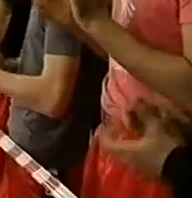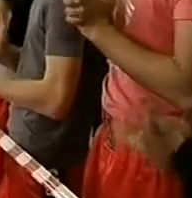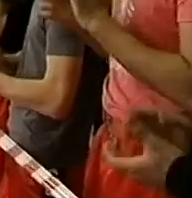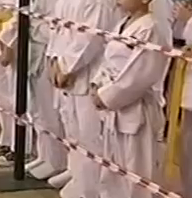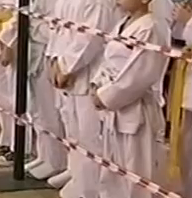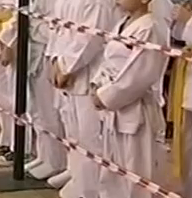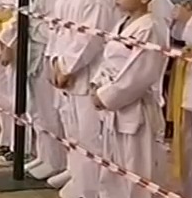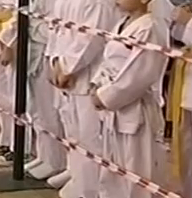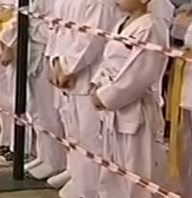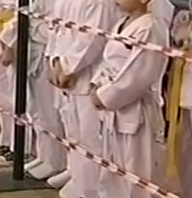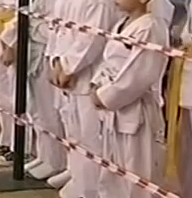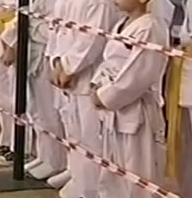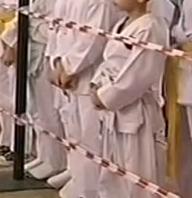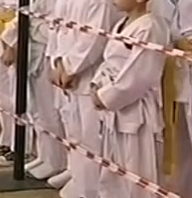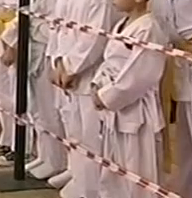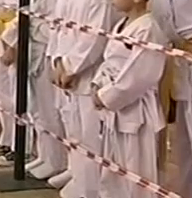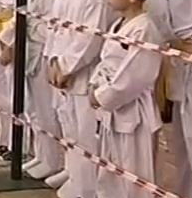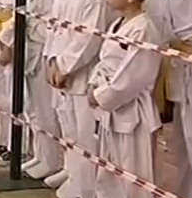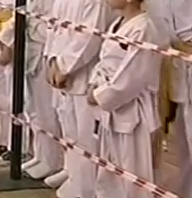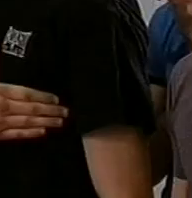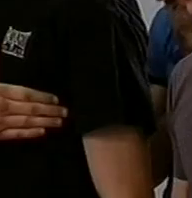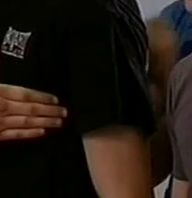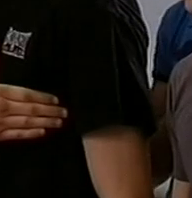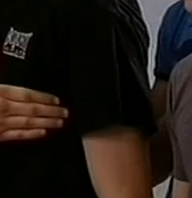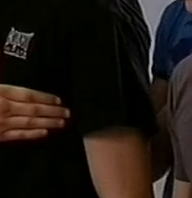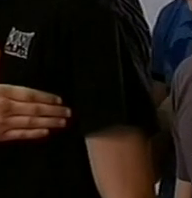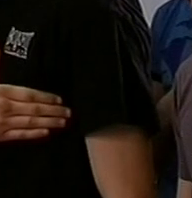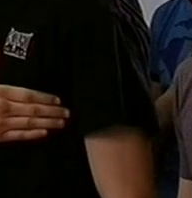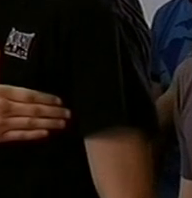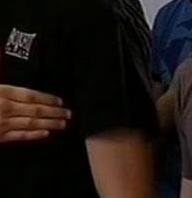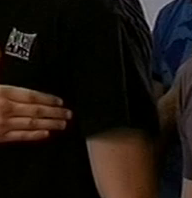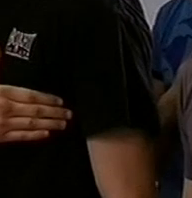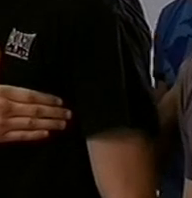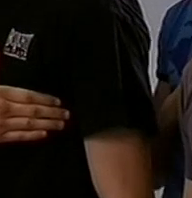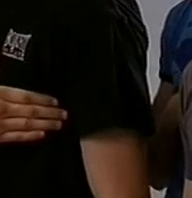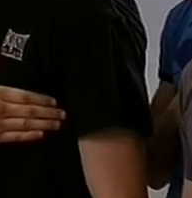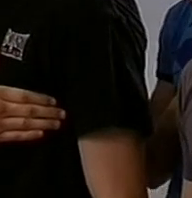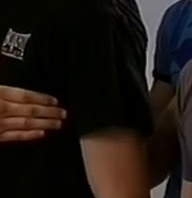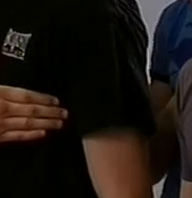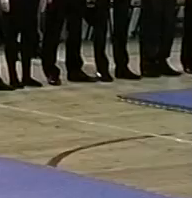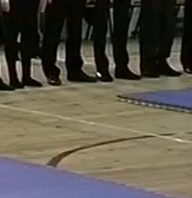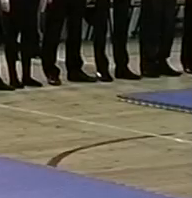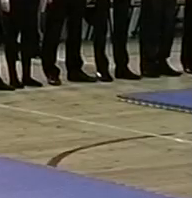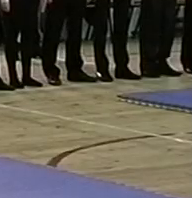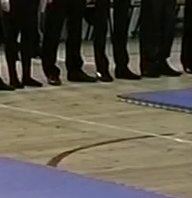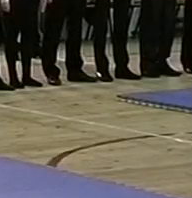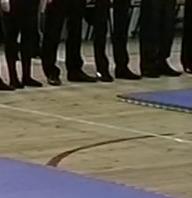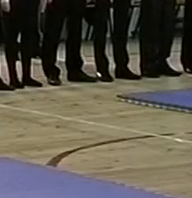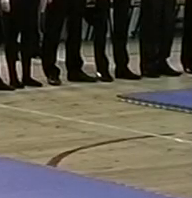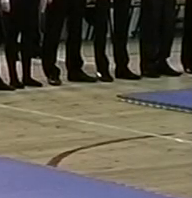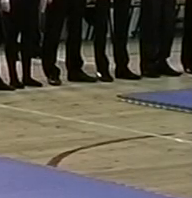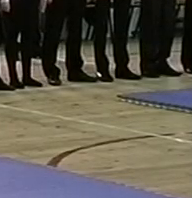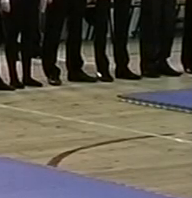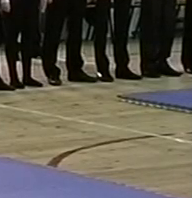присвятили 24-й річниці виведення радянських військ з Афганістану. Одне із найголовніших завдань цих змагань – патріотичне виховання